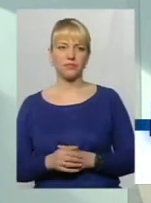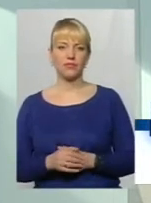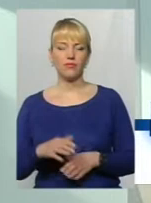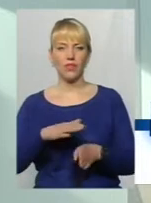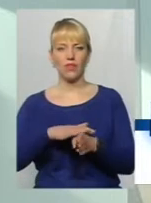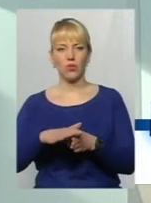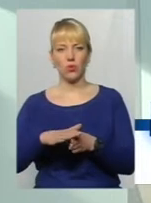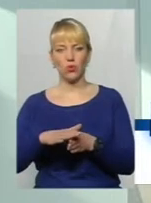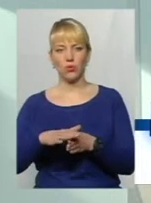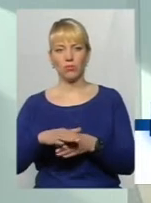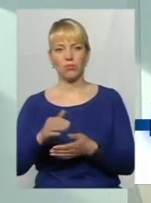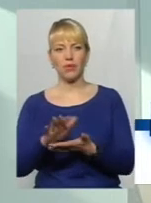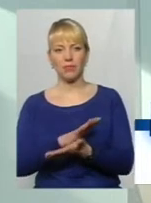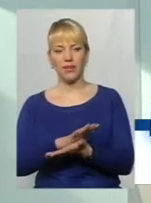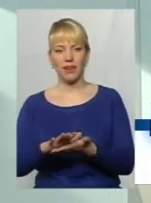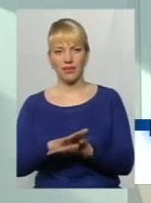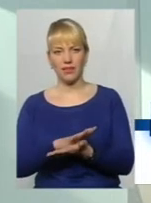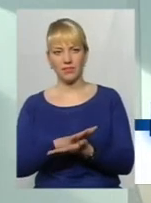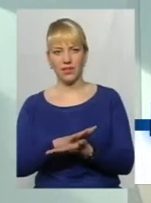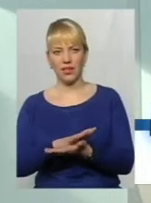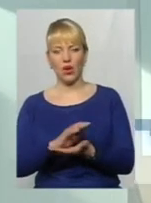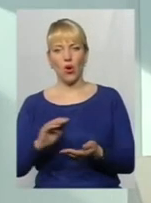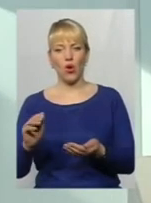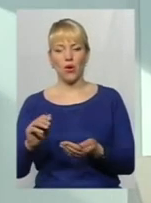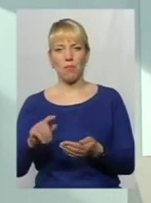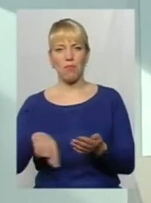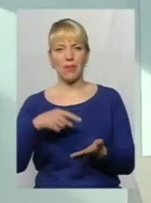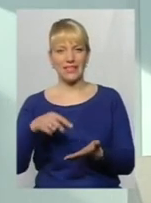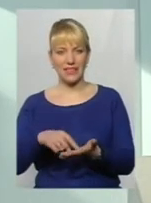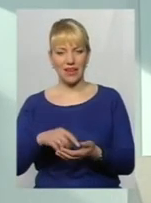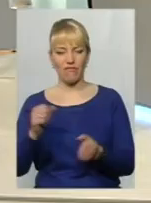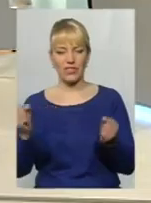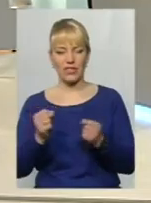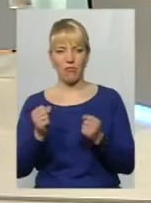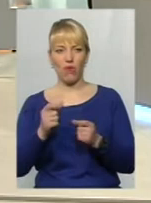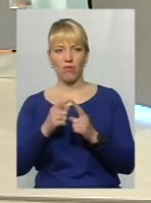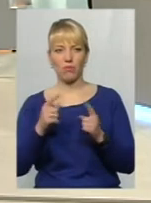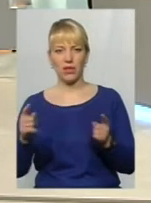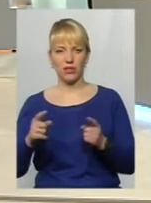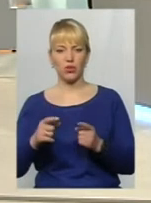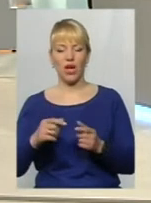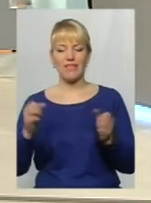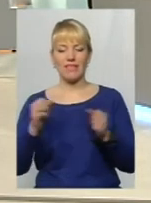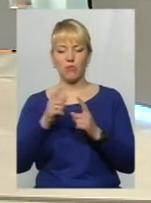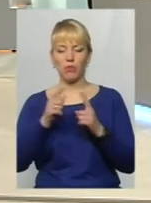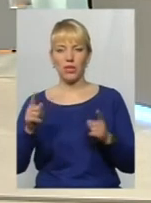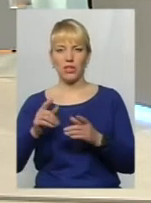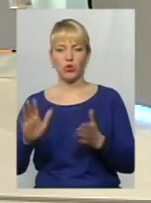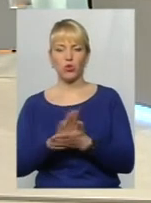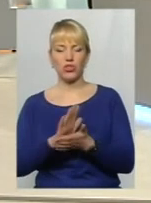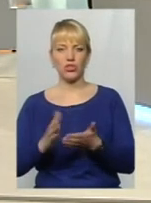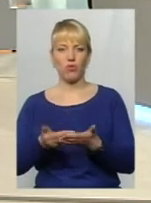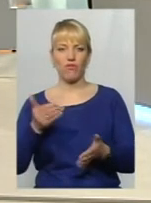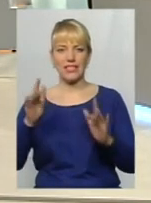виконуємо прибирання, очистку міста, в зимовий період очистку від снігу і посипання доріг